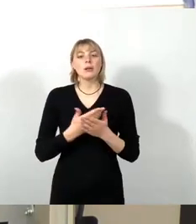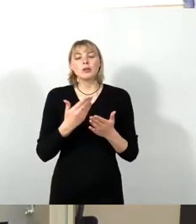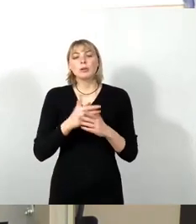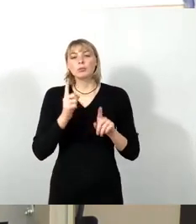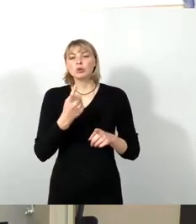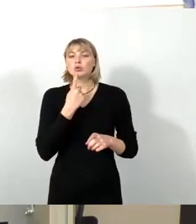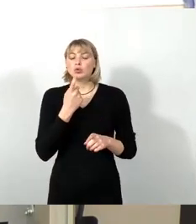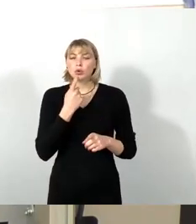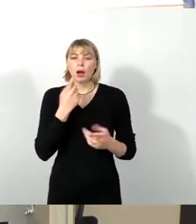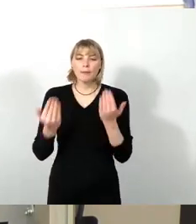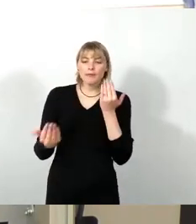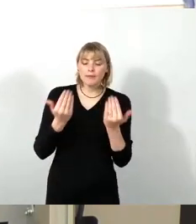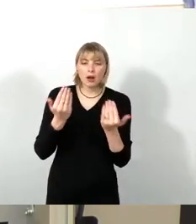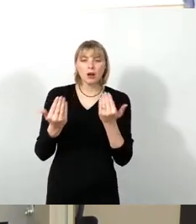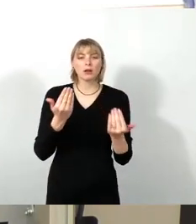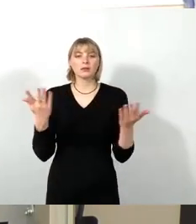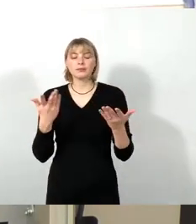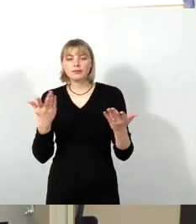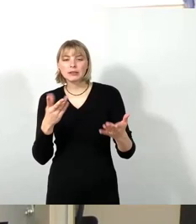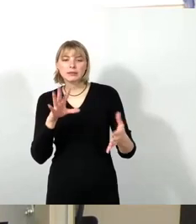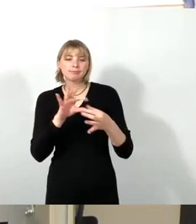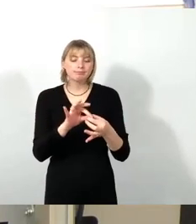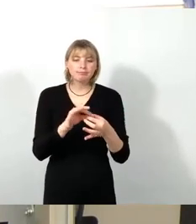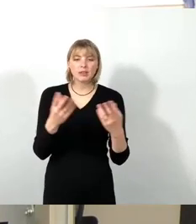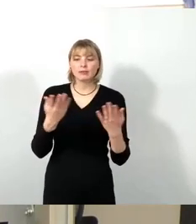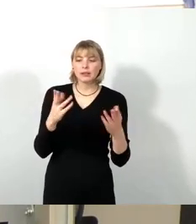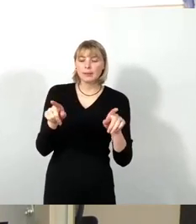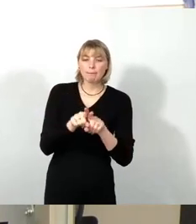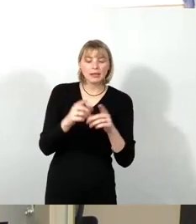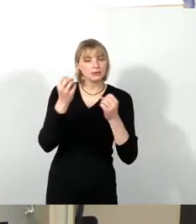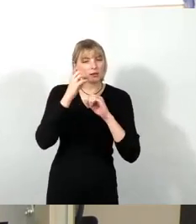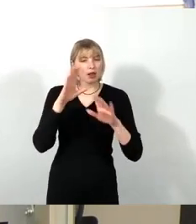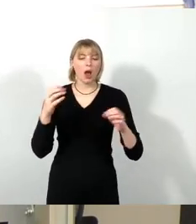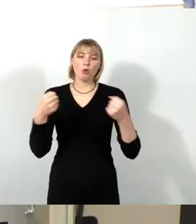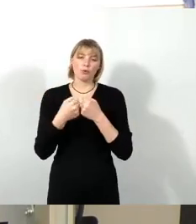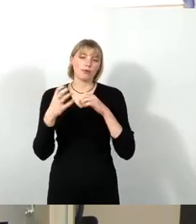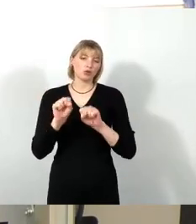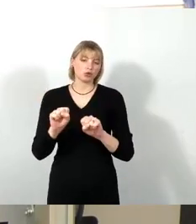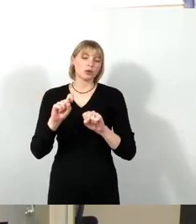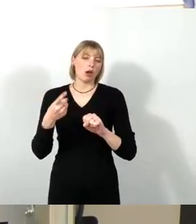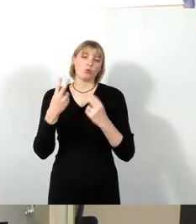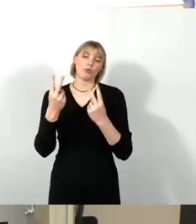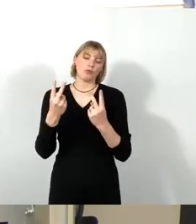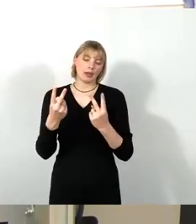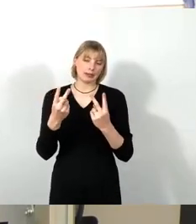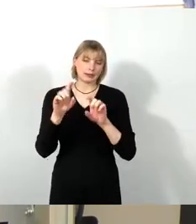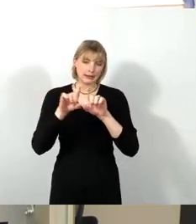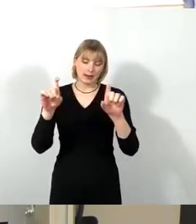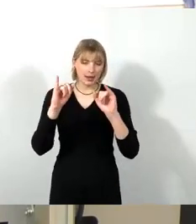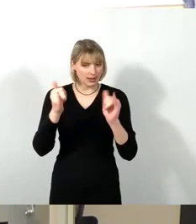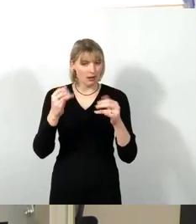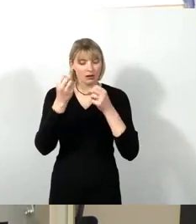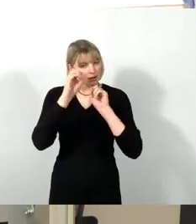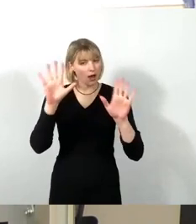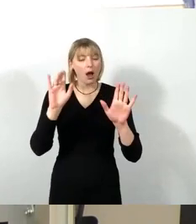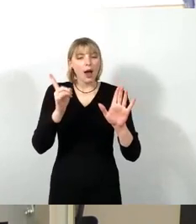und da spielt natürlich schon auch der Unfallschutz eine gewisse Rolle, aber das kann nicht dazu führen,